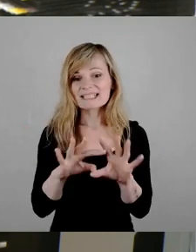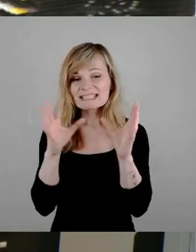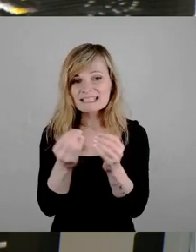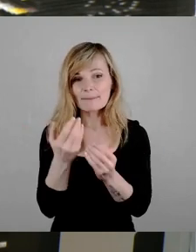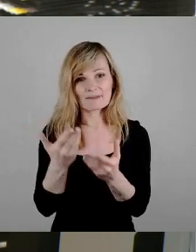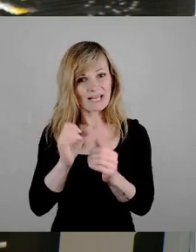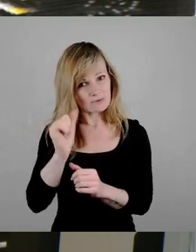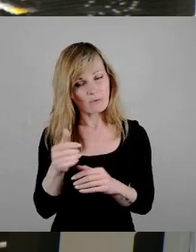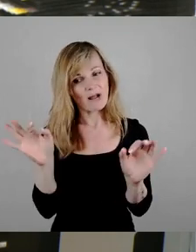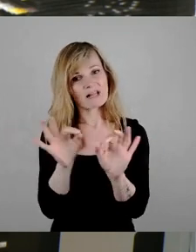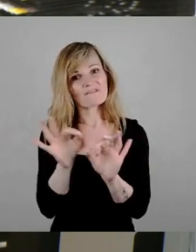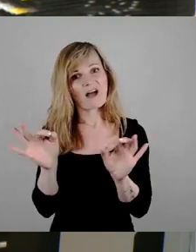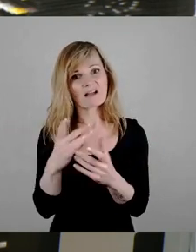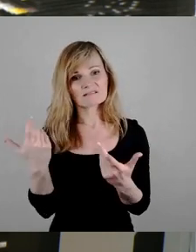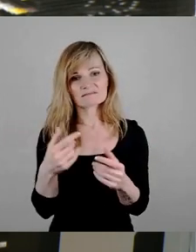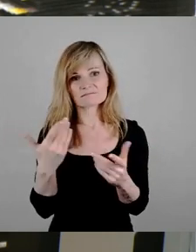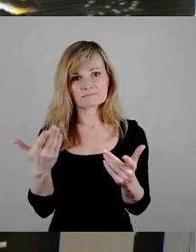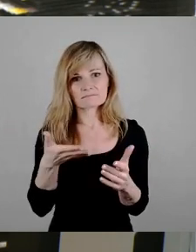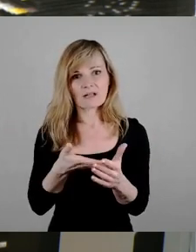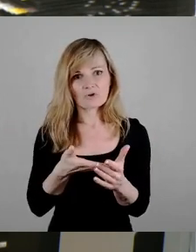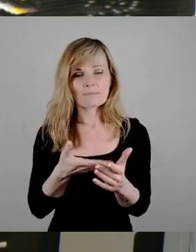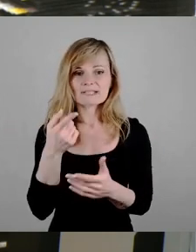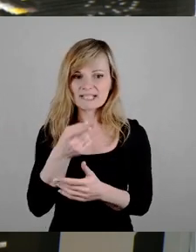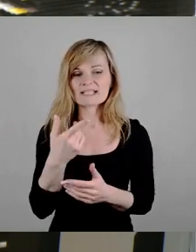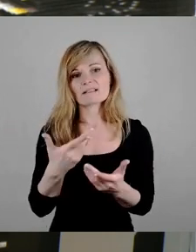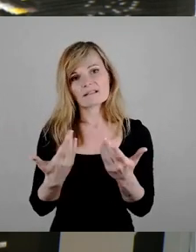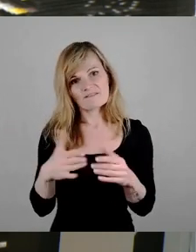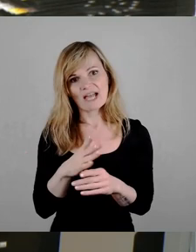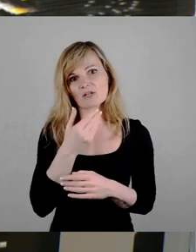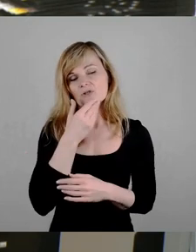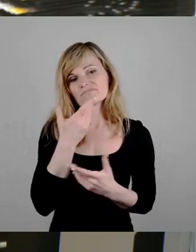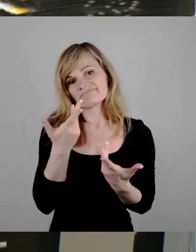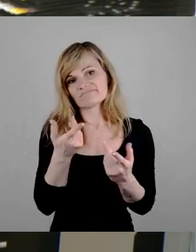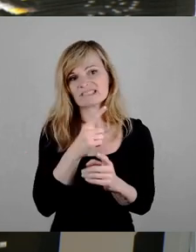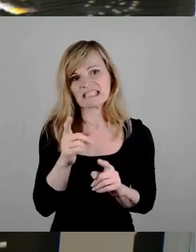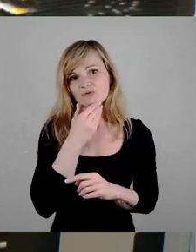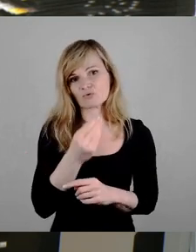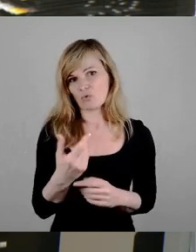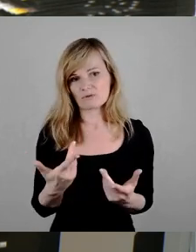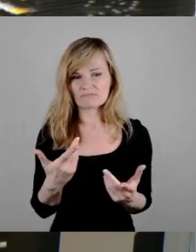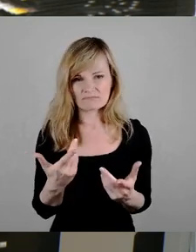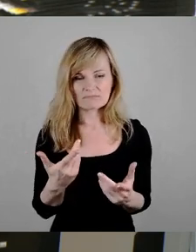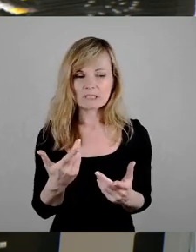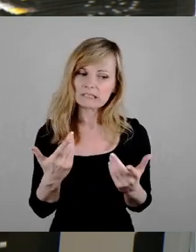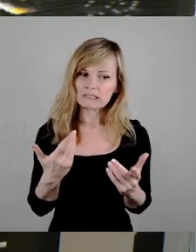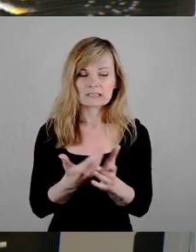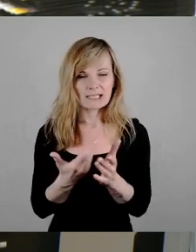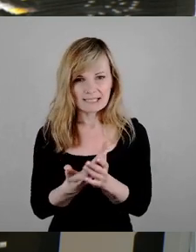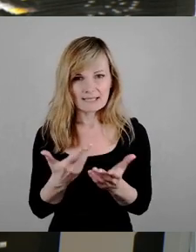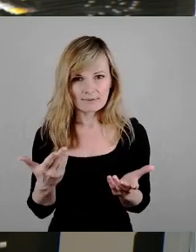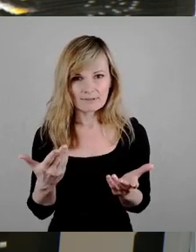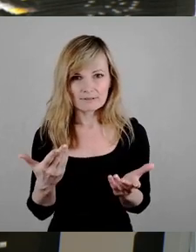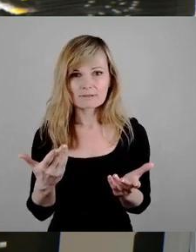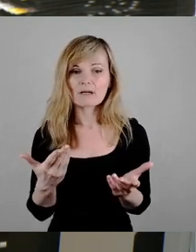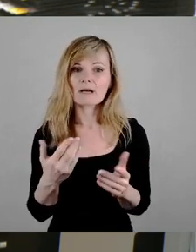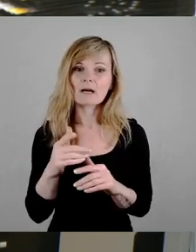Gefahr kommen kann. Und es wäre sehr, sehr schade. Und ich würde mir wünschen, dass wir dort vielleicht im Ausschuss